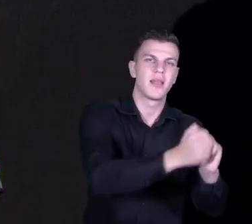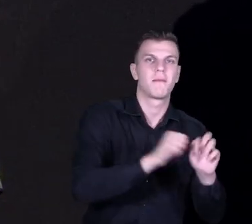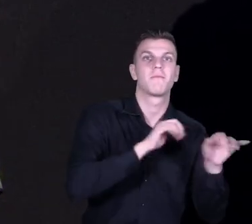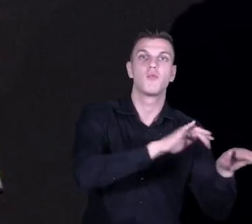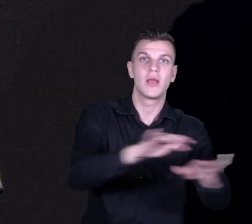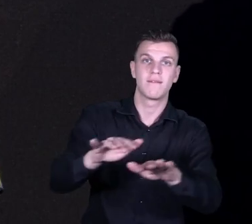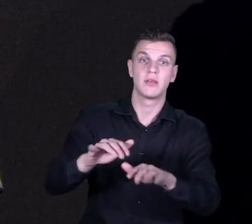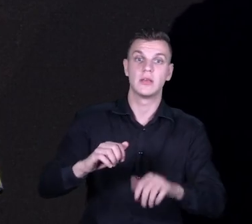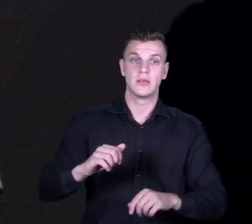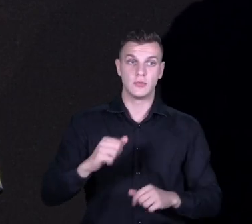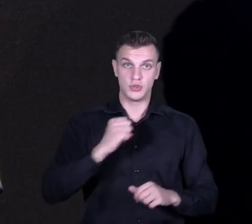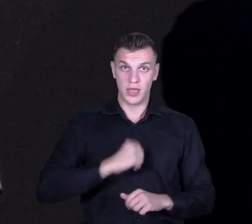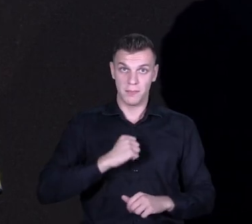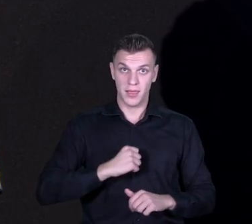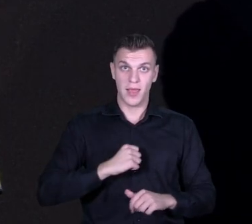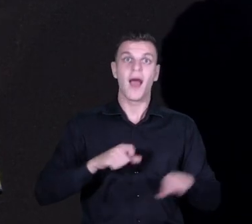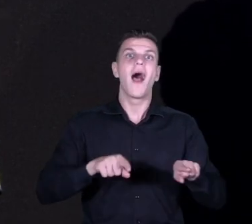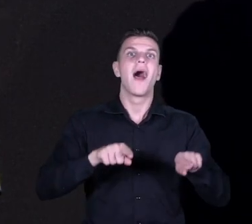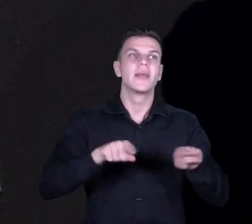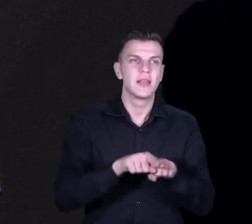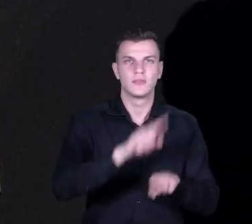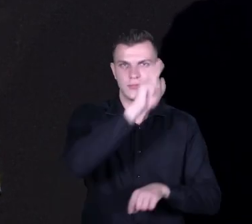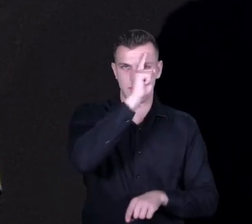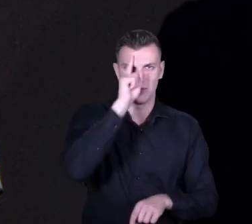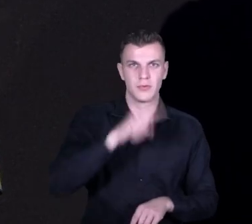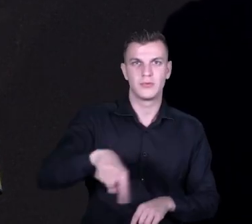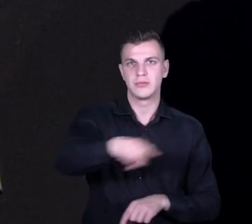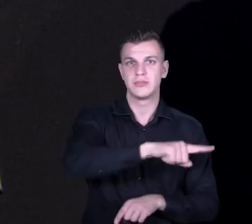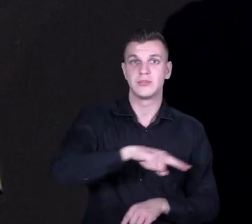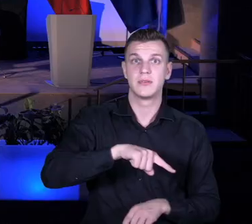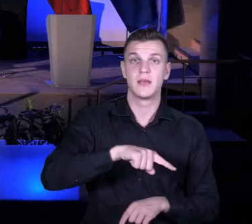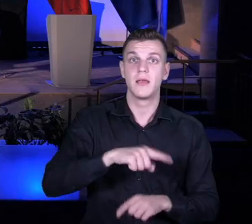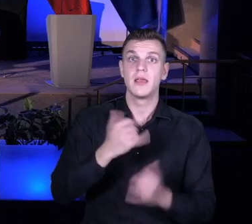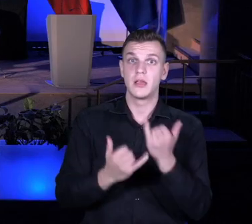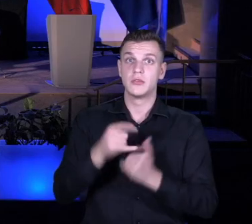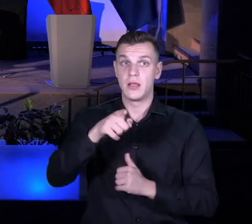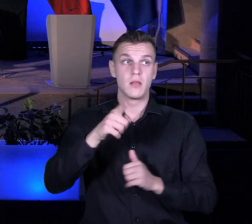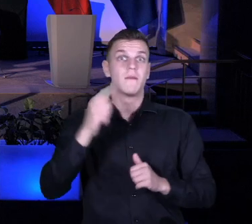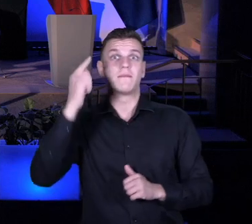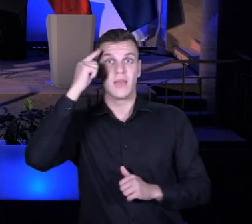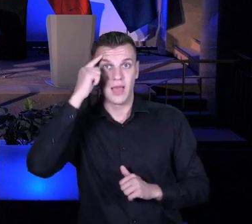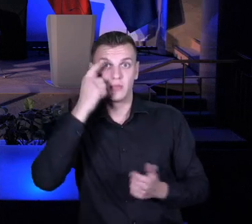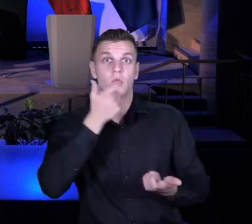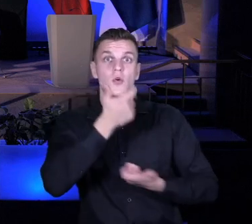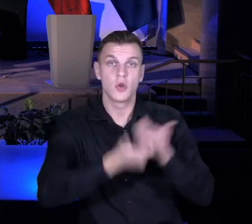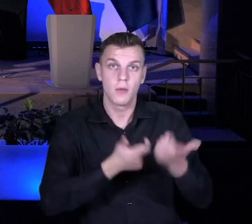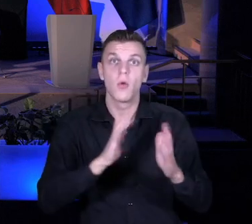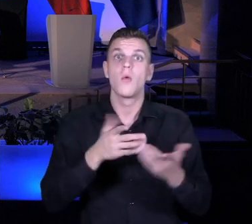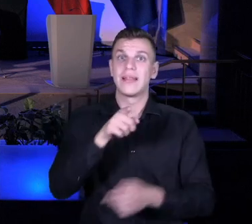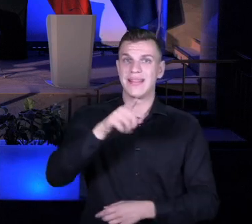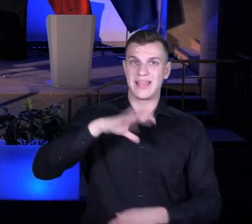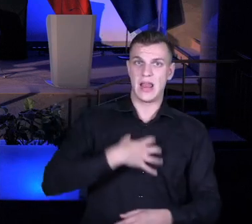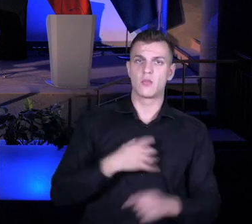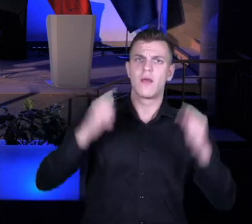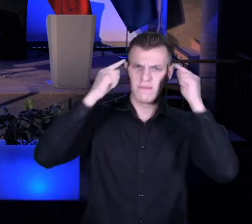taki wyższy poziom świadomości, to to powoduje, że ludzie chcą z tobą iść. Ty wiesz, czego chcesz,